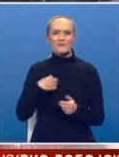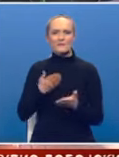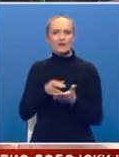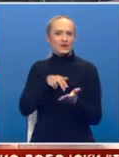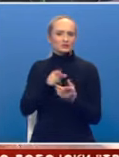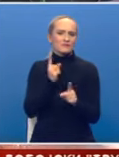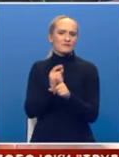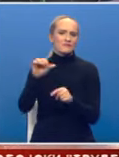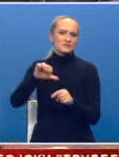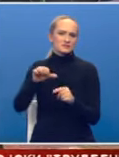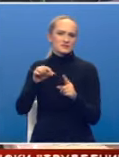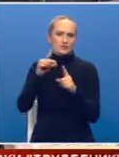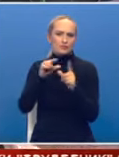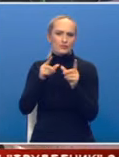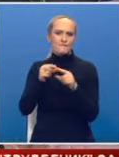pumpi, prema Dervin.